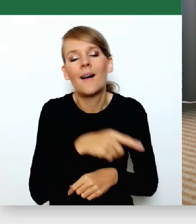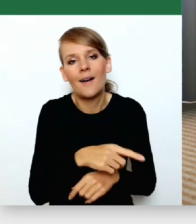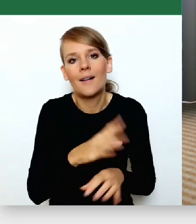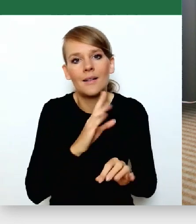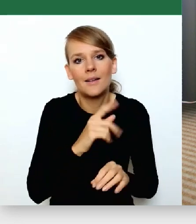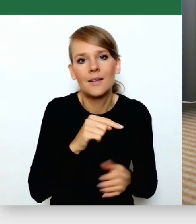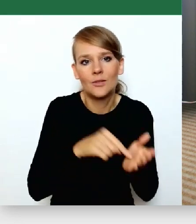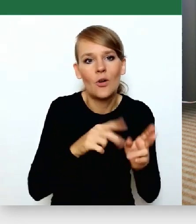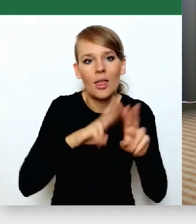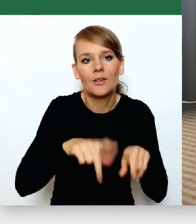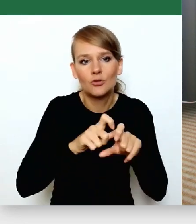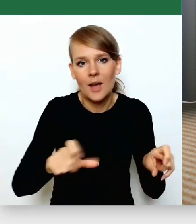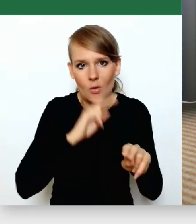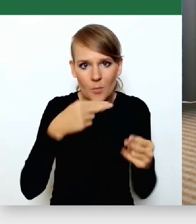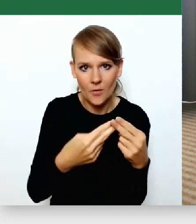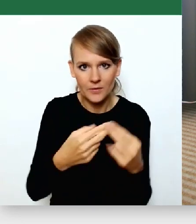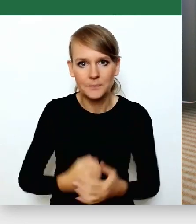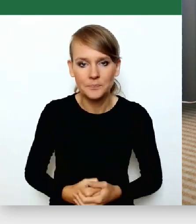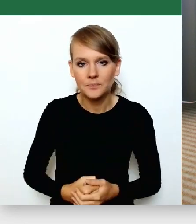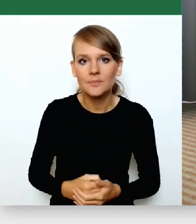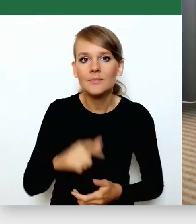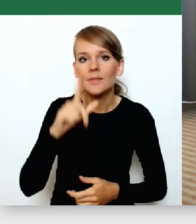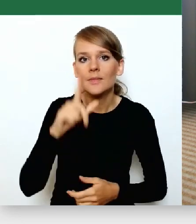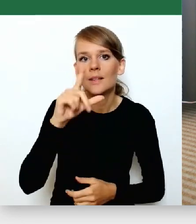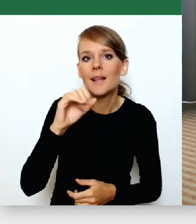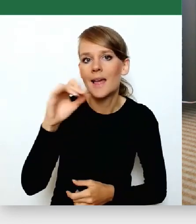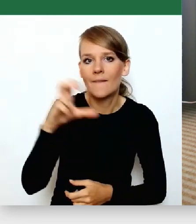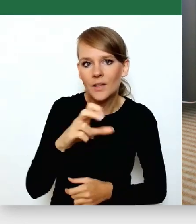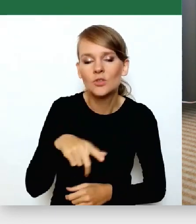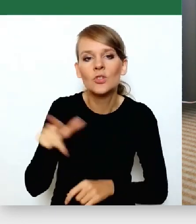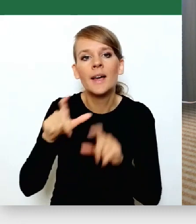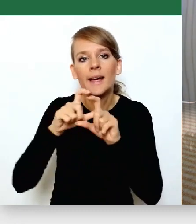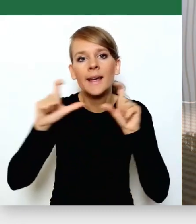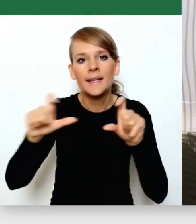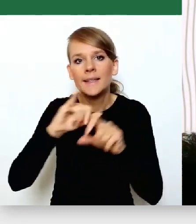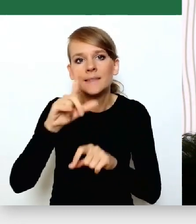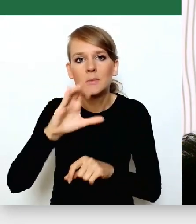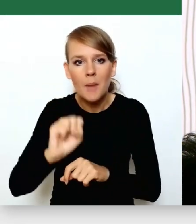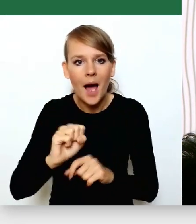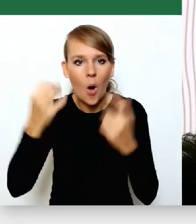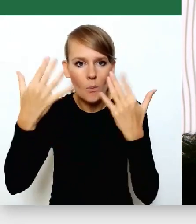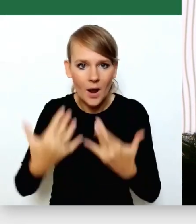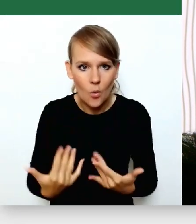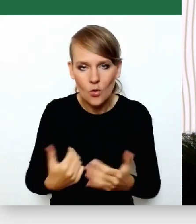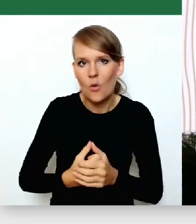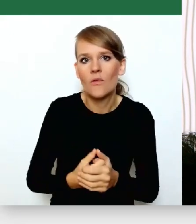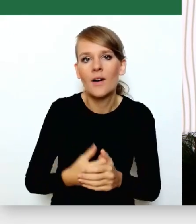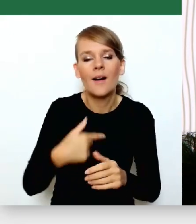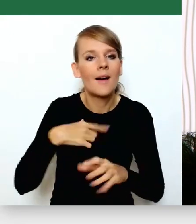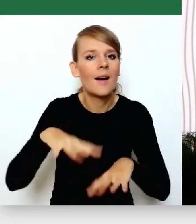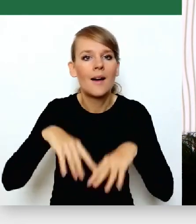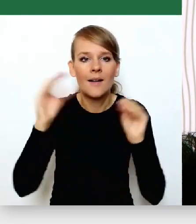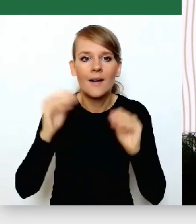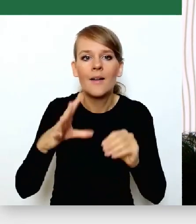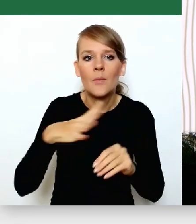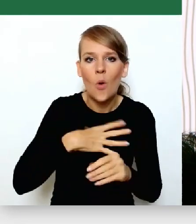padło, ale... Wojciech Lachiewicz w Izbach Obrachunkowych od początku. Jako prawnik się musiałem przekwalifikować